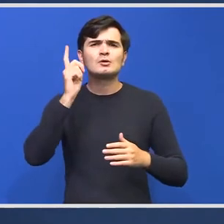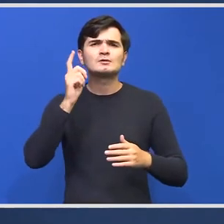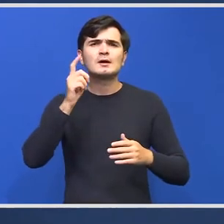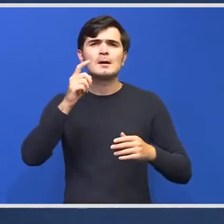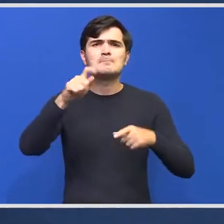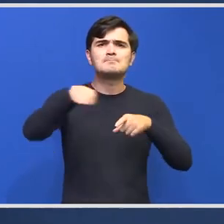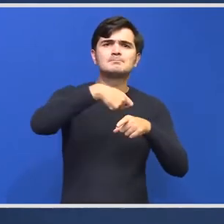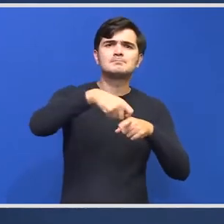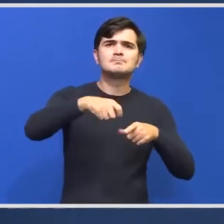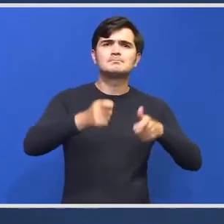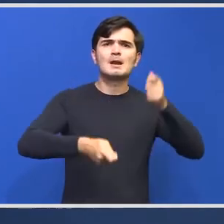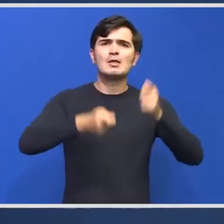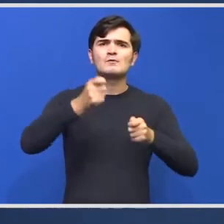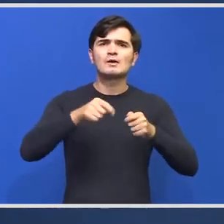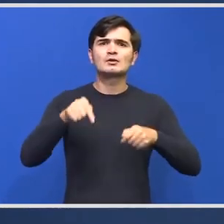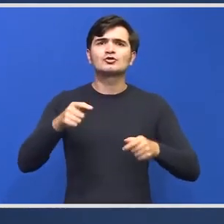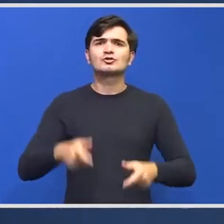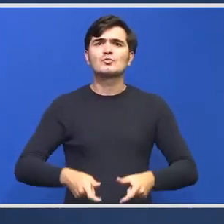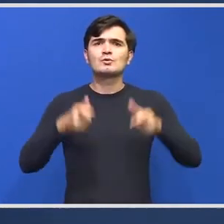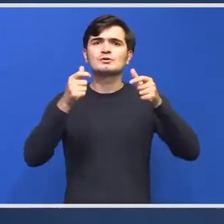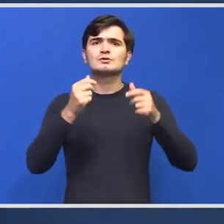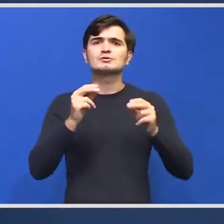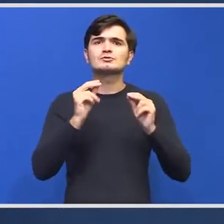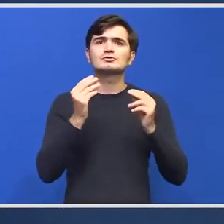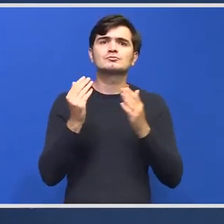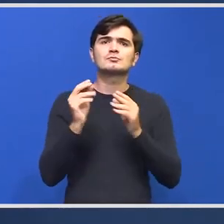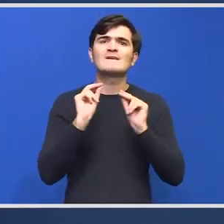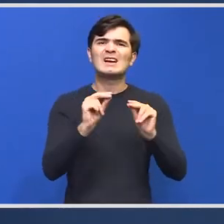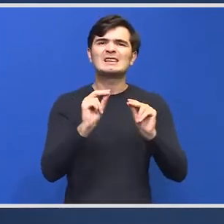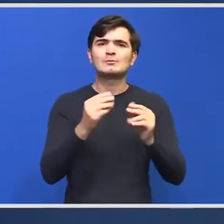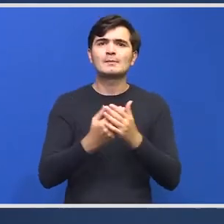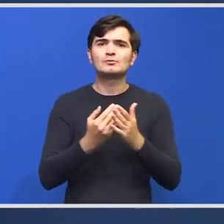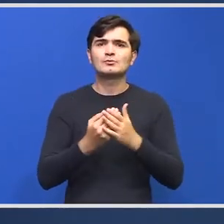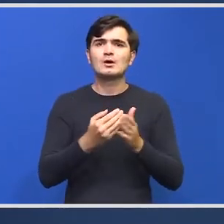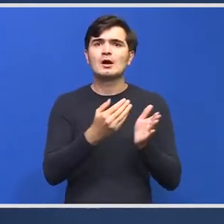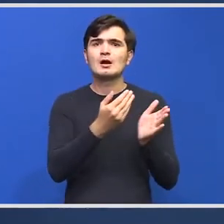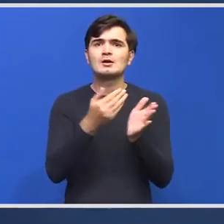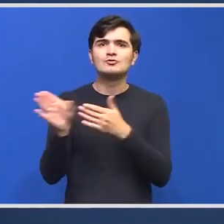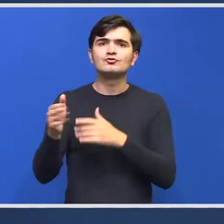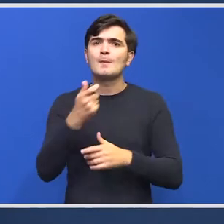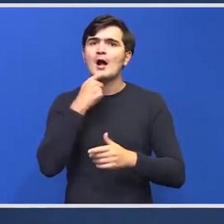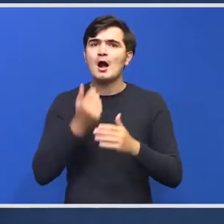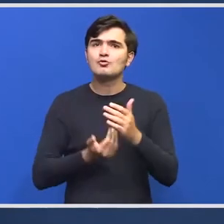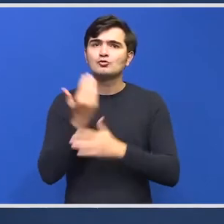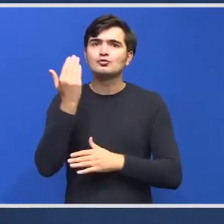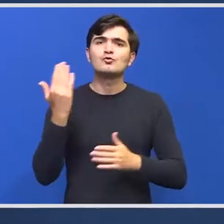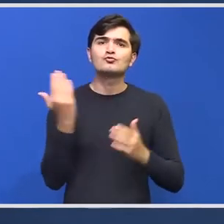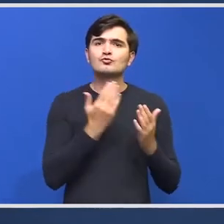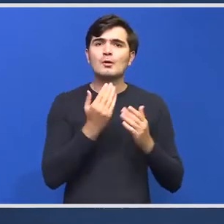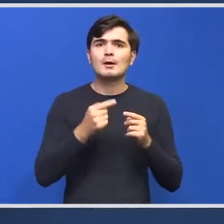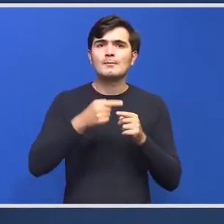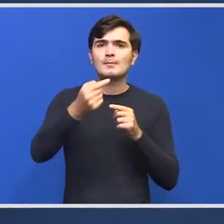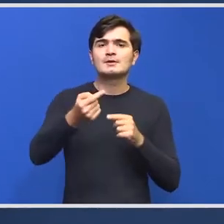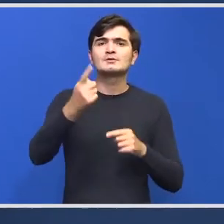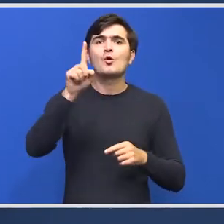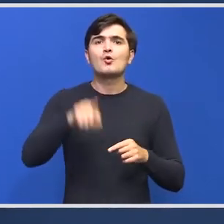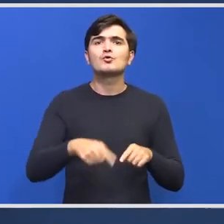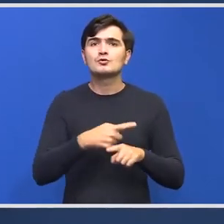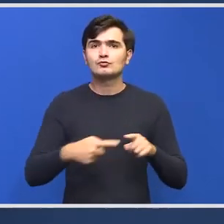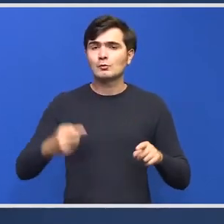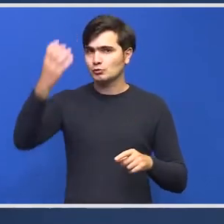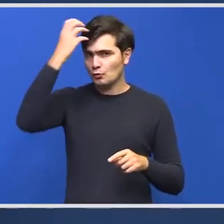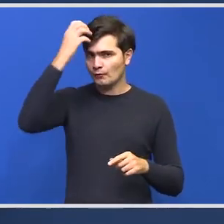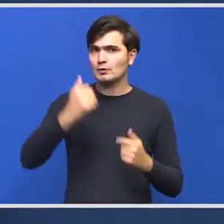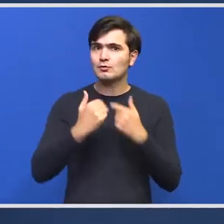unități scolare, ținând cont că anul școlar va începe peste o lună și jumătate. Guvernul va aloca bani pentru refacerea acestora în timp util